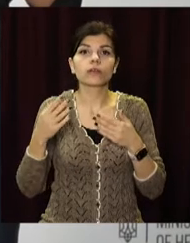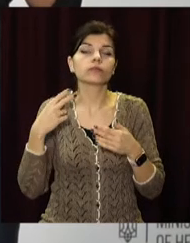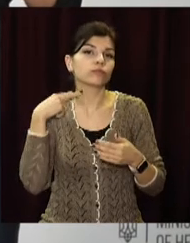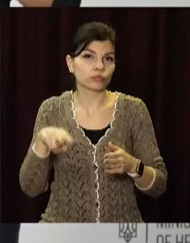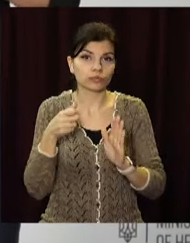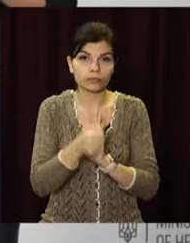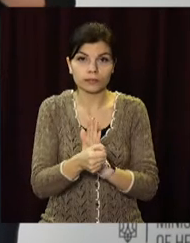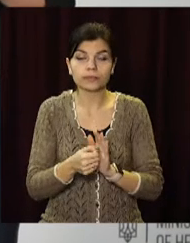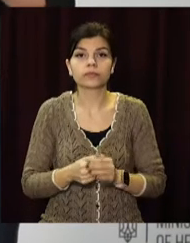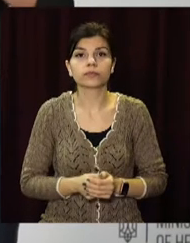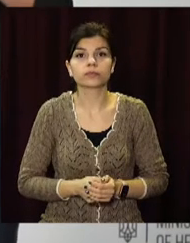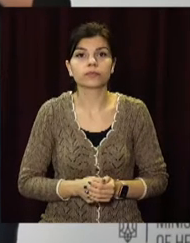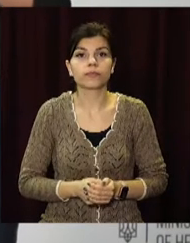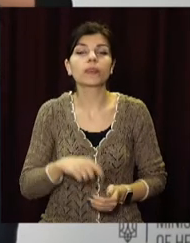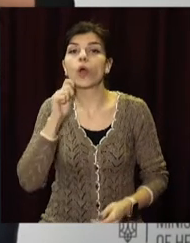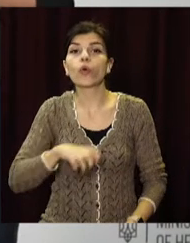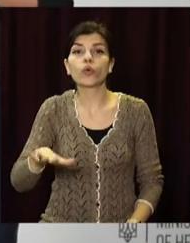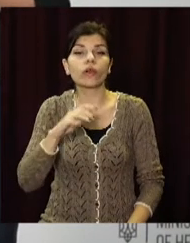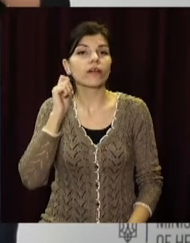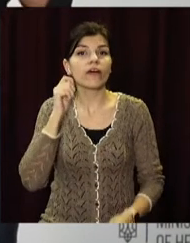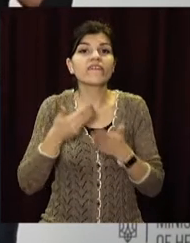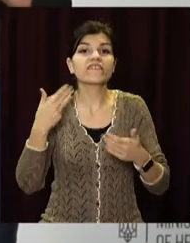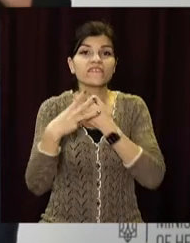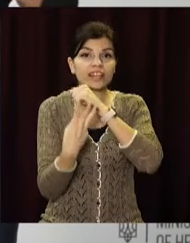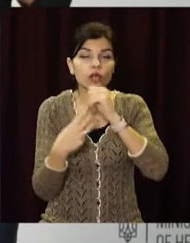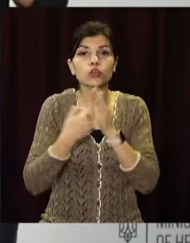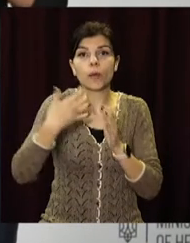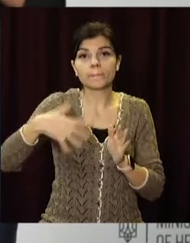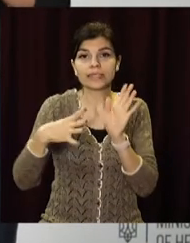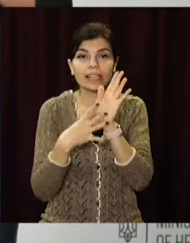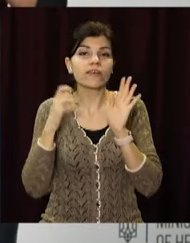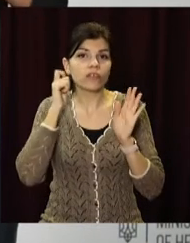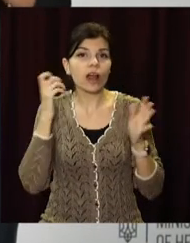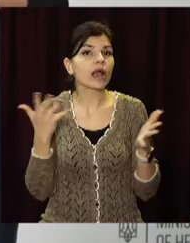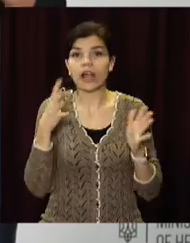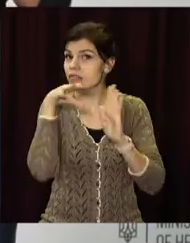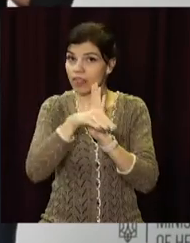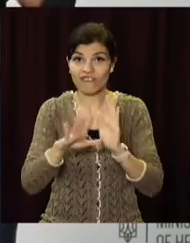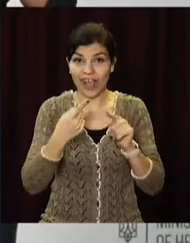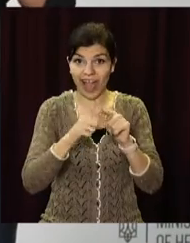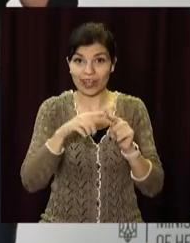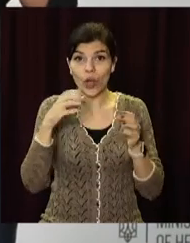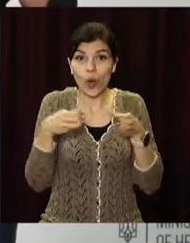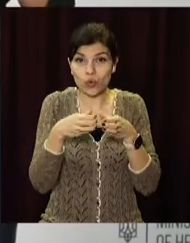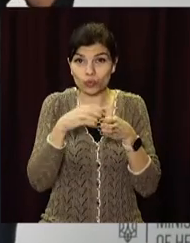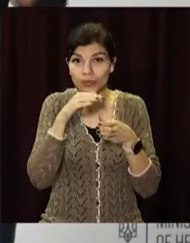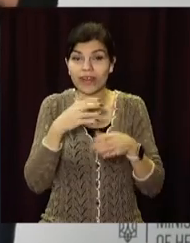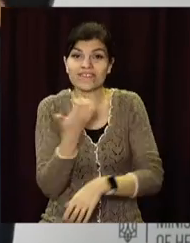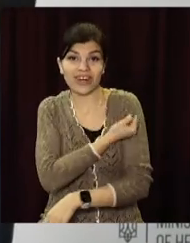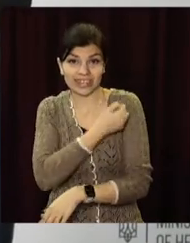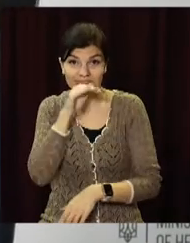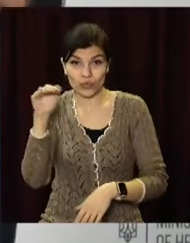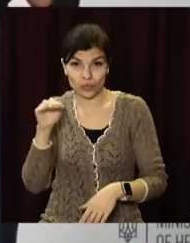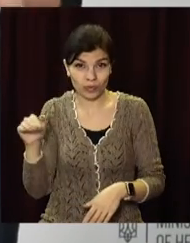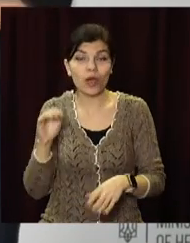обмеження волі. Українці віком від 18 до 59 років, які не входять до зазначених груп вакцинації,